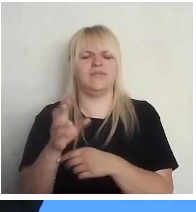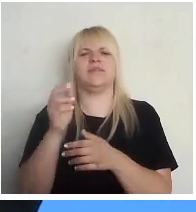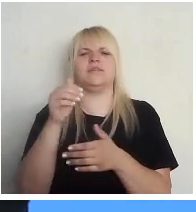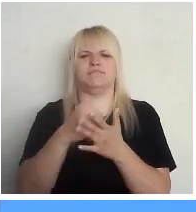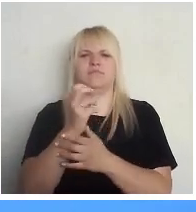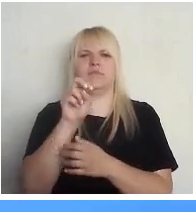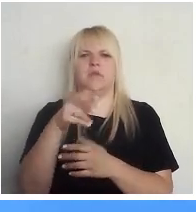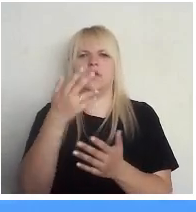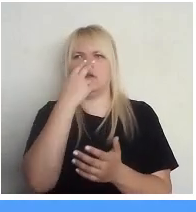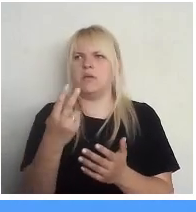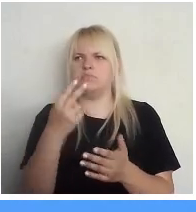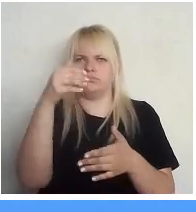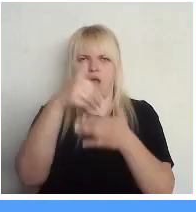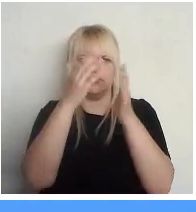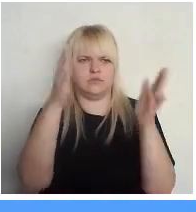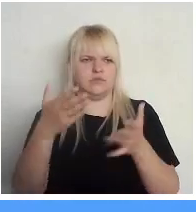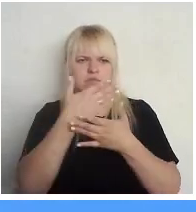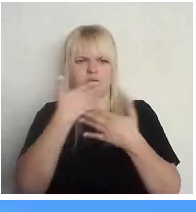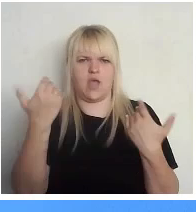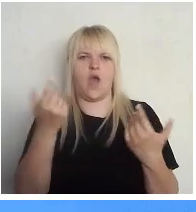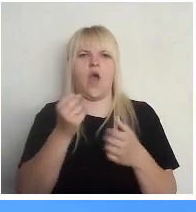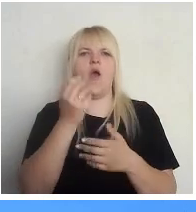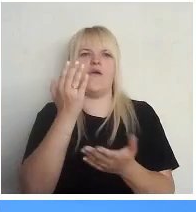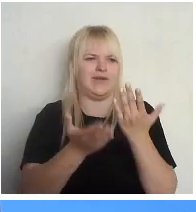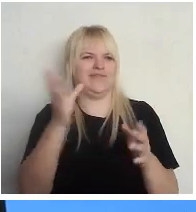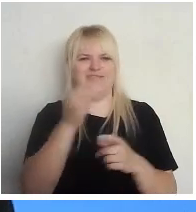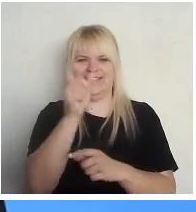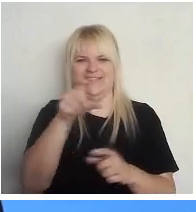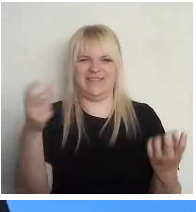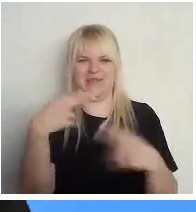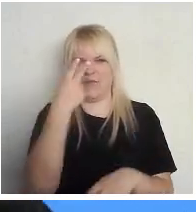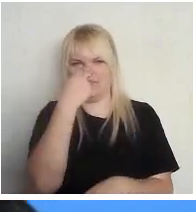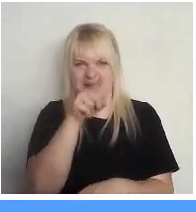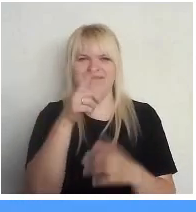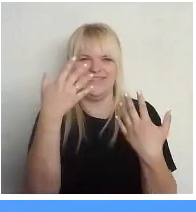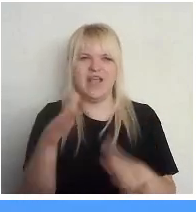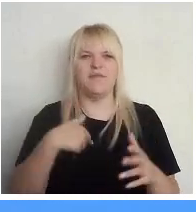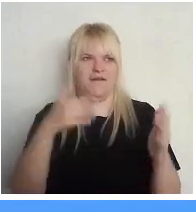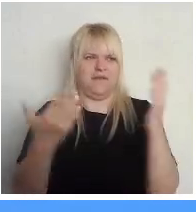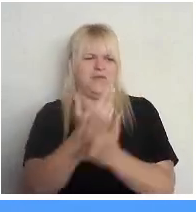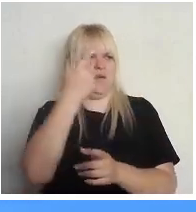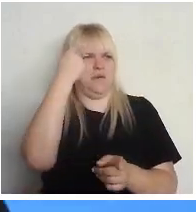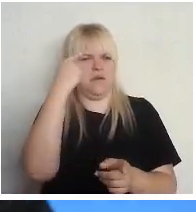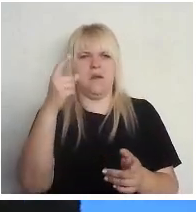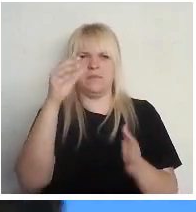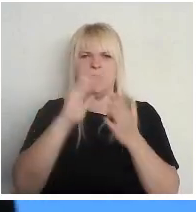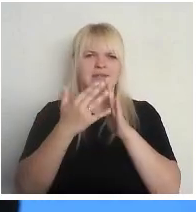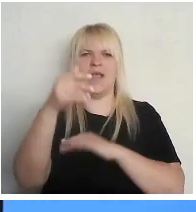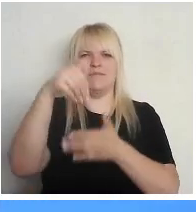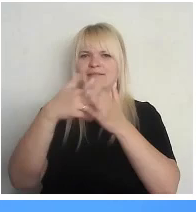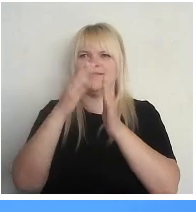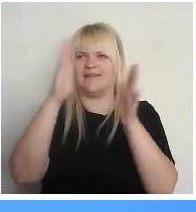paskastītas. Es došu vien, ka viss citi cilvēki to bija sent pamanījuši. Man tas bija jaunums, ka pilsētā nav vairs paskastītas.